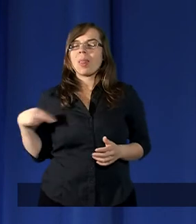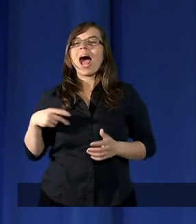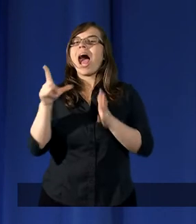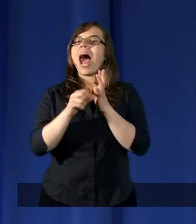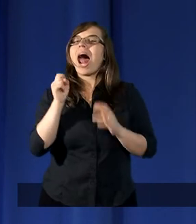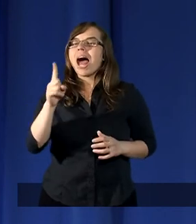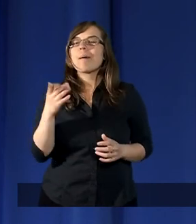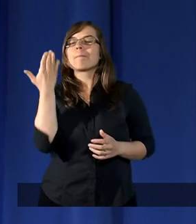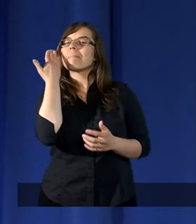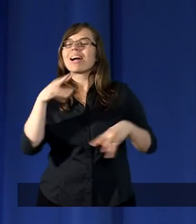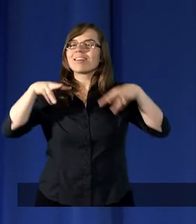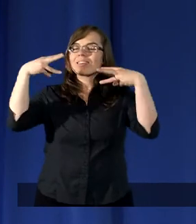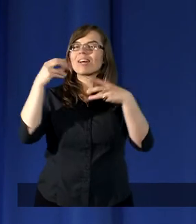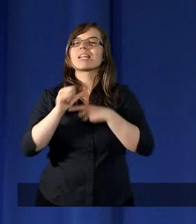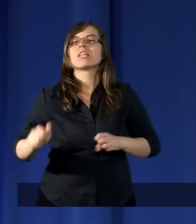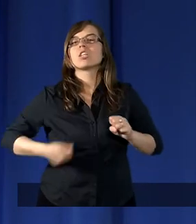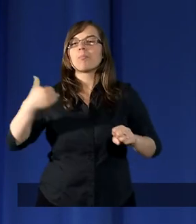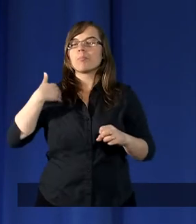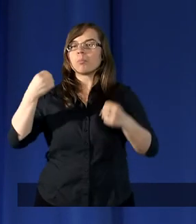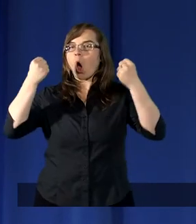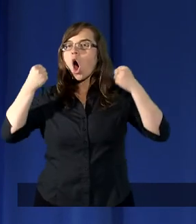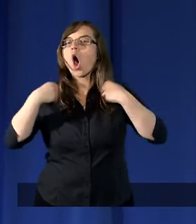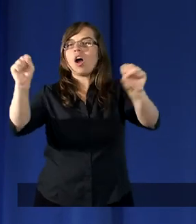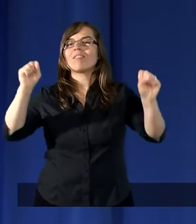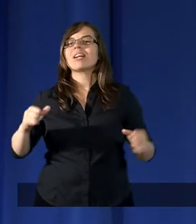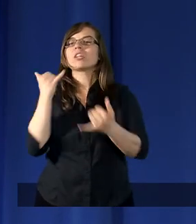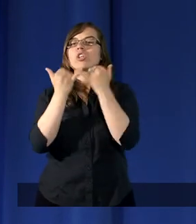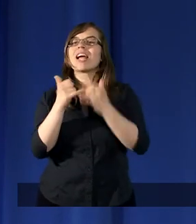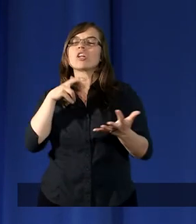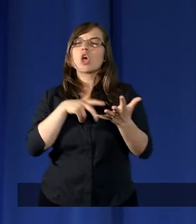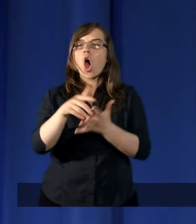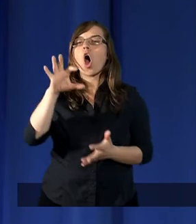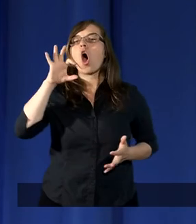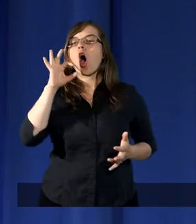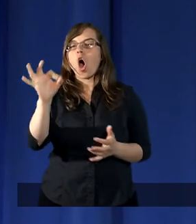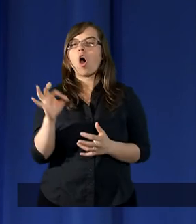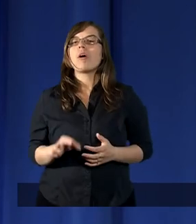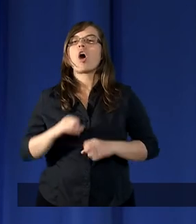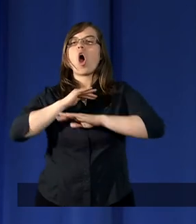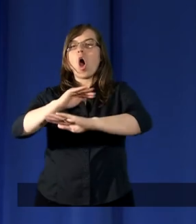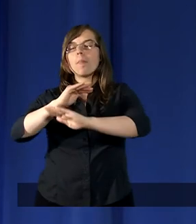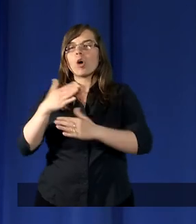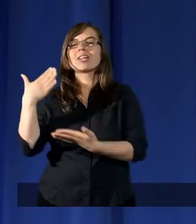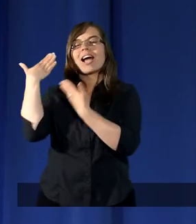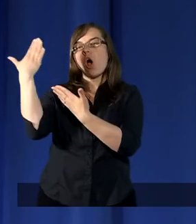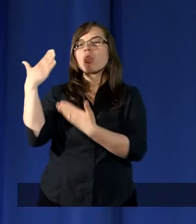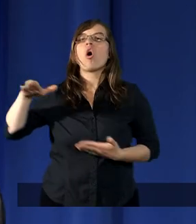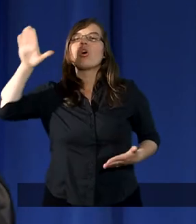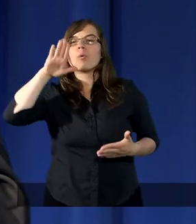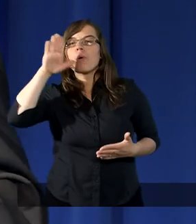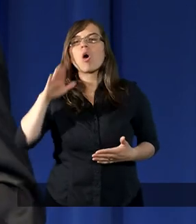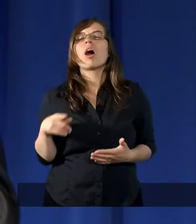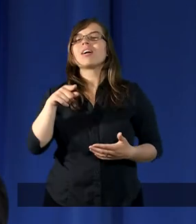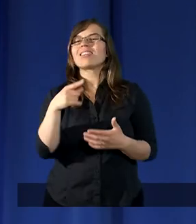A bardzo ważne jest, abyśmy byli odważni, jeżeli chodzi o obronę honoru Boga.